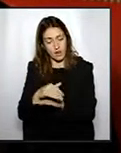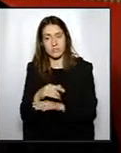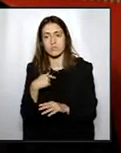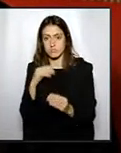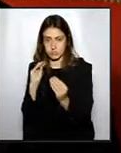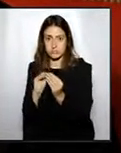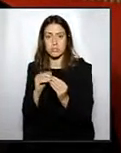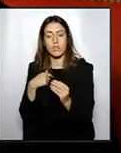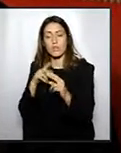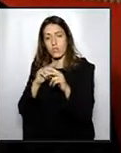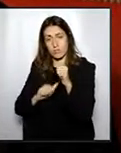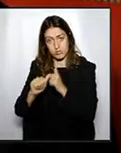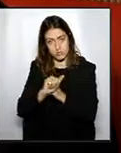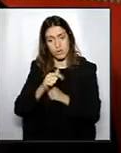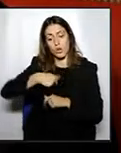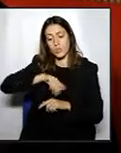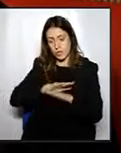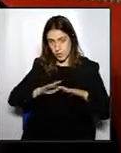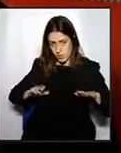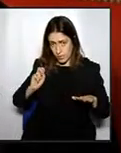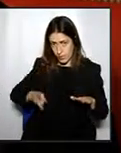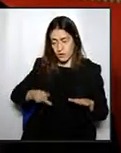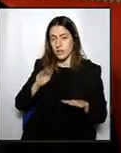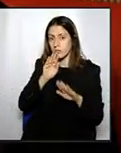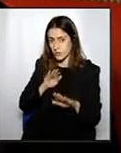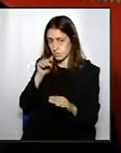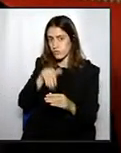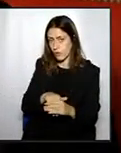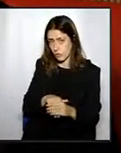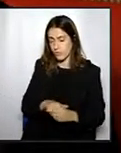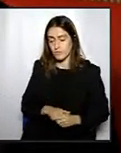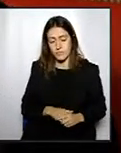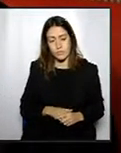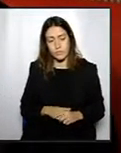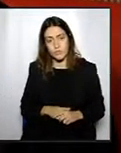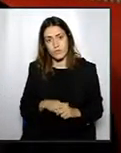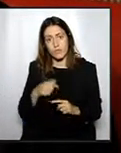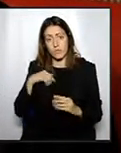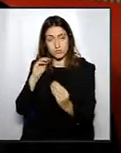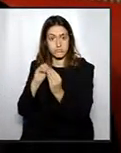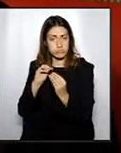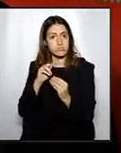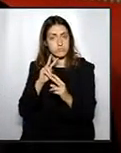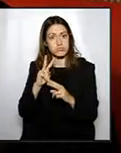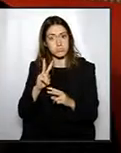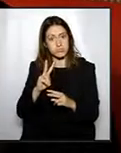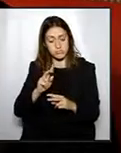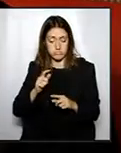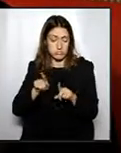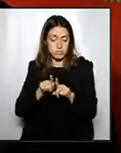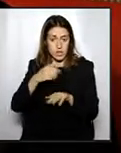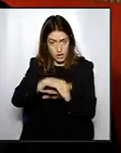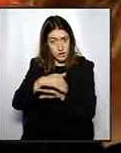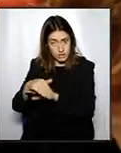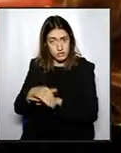vencem, senyor Arnau Martí, que Platafora Vicetana votarà a favor d'aquesta proposta. Tal com ho diu vostè, és cert que a la nostra ciutat hi ha molts